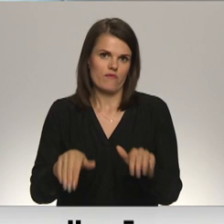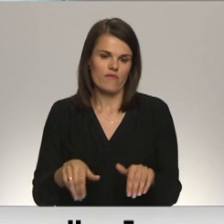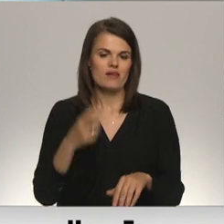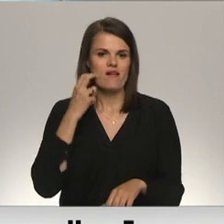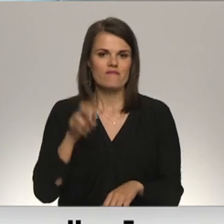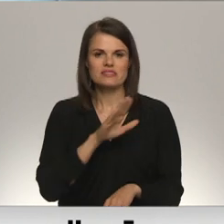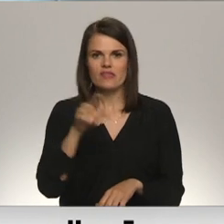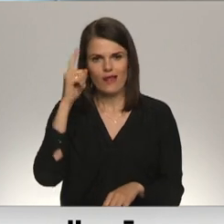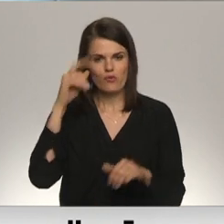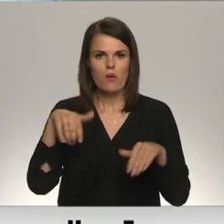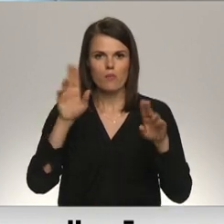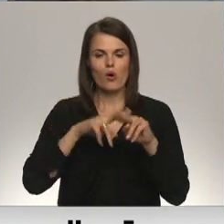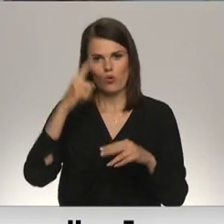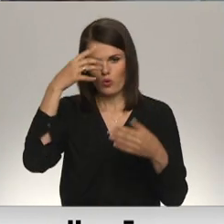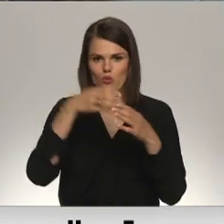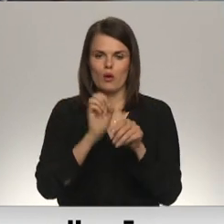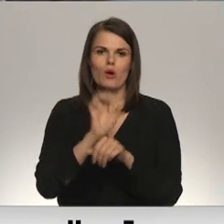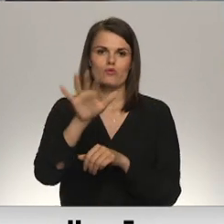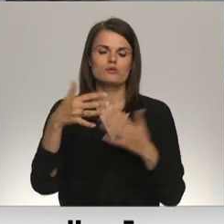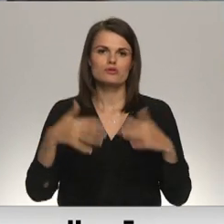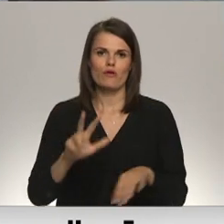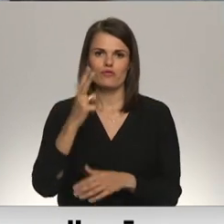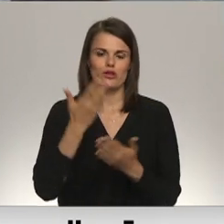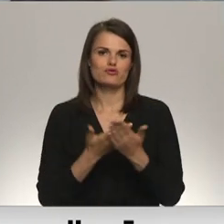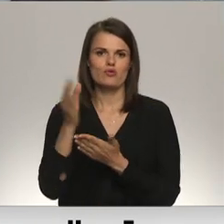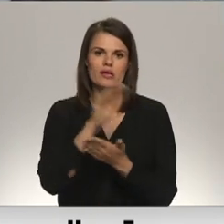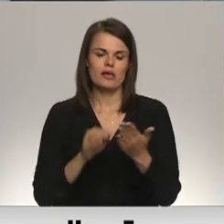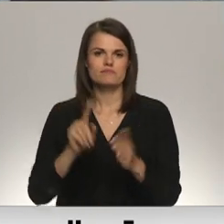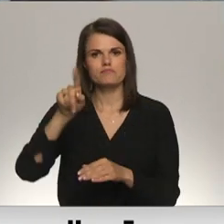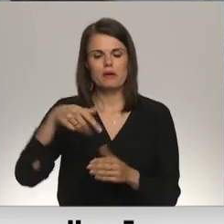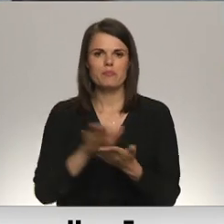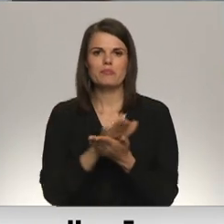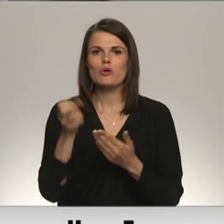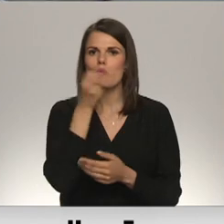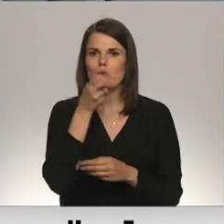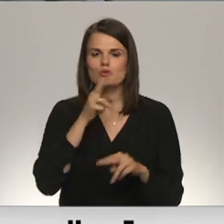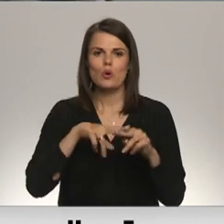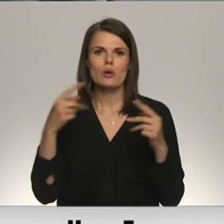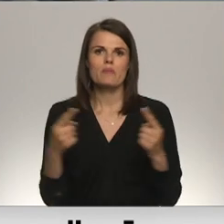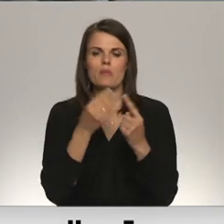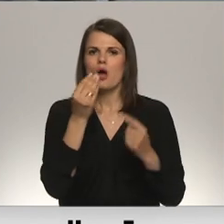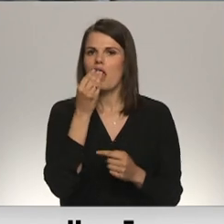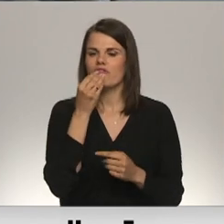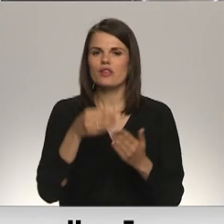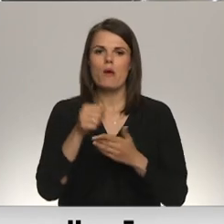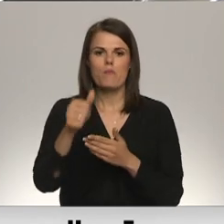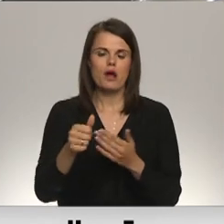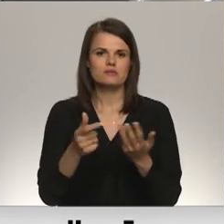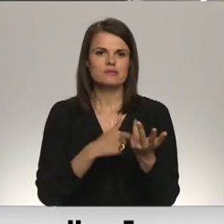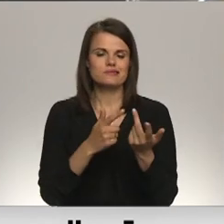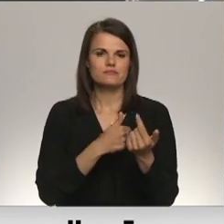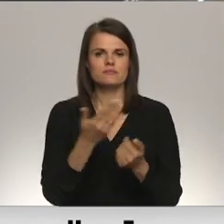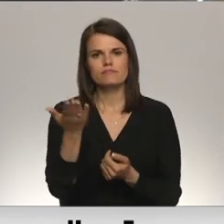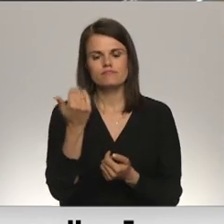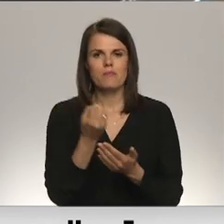vēl nedomā padoties un domai nosūtījuši jau trešo iesniegu, pieprasot brīvpusdienas un piemērotās ēdināšanas maksas skaidrojumu.